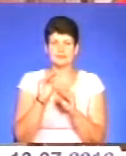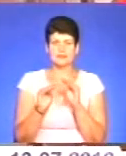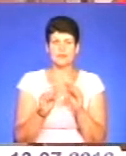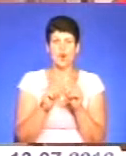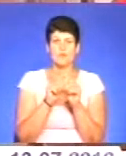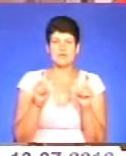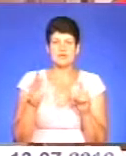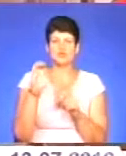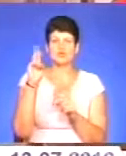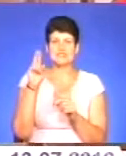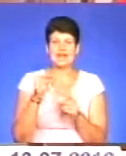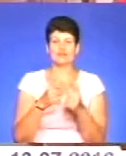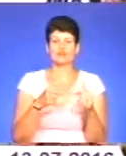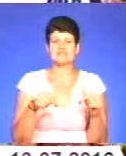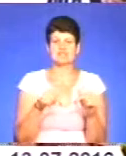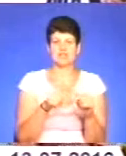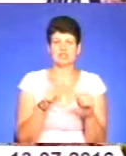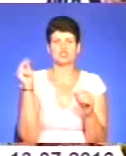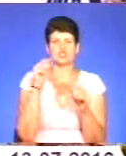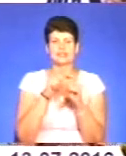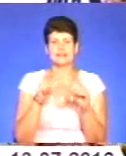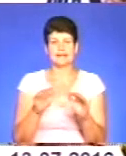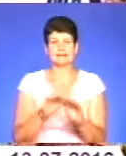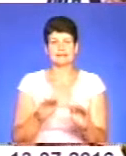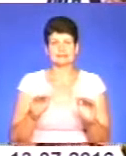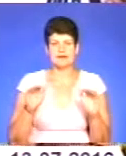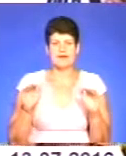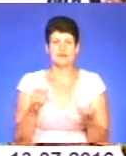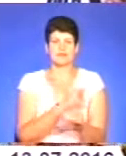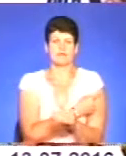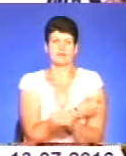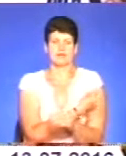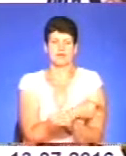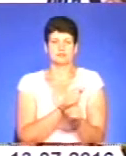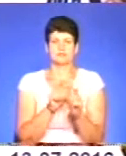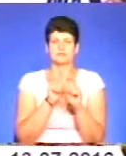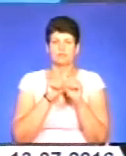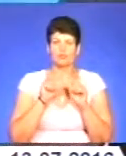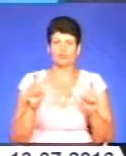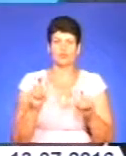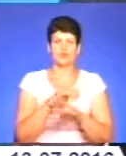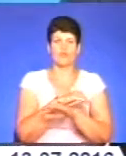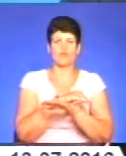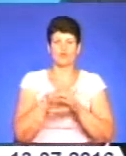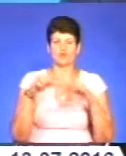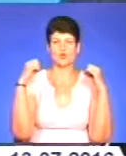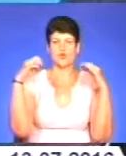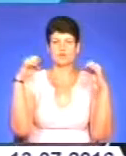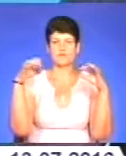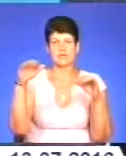'єктів соціальної сфери, зокрема шкіл, дитсадків, фельдшерсько-акушерських пунктів, вуличного освітлення,